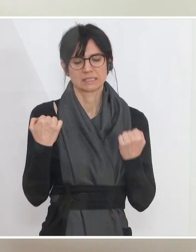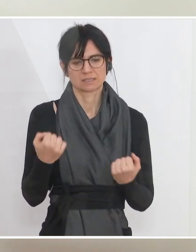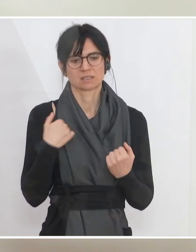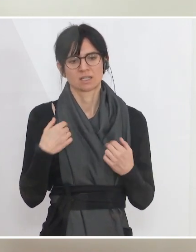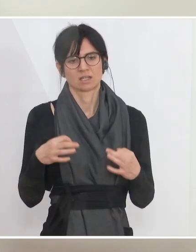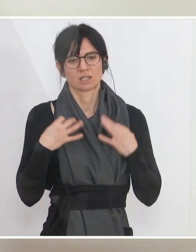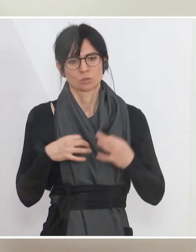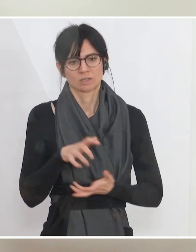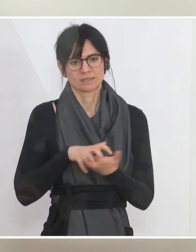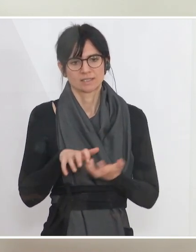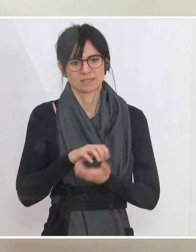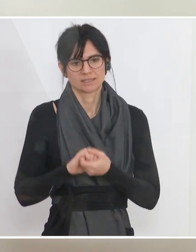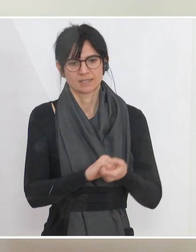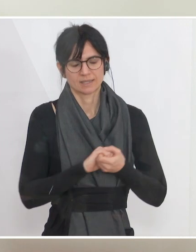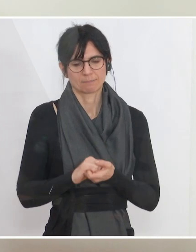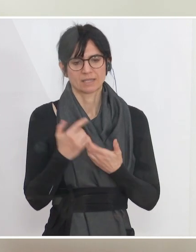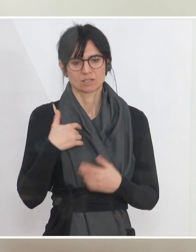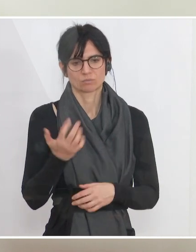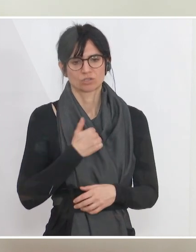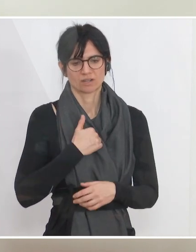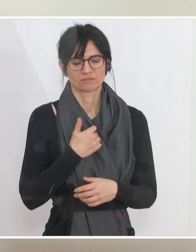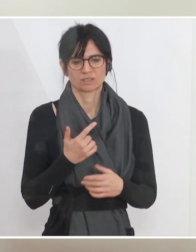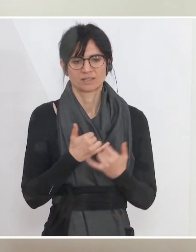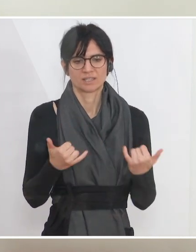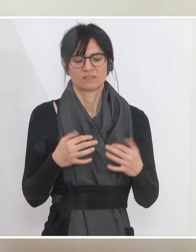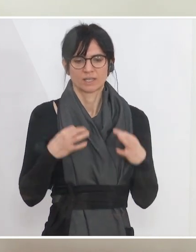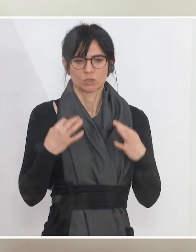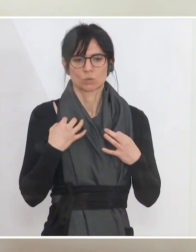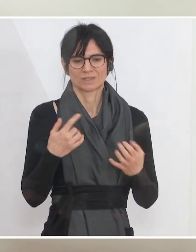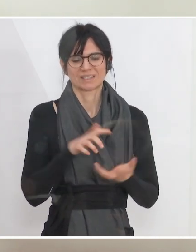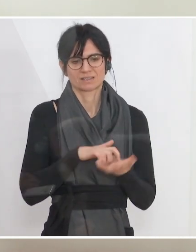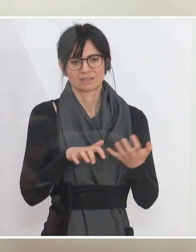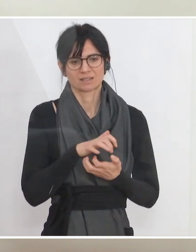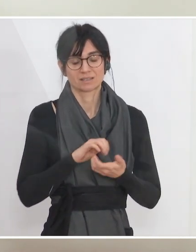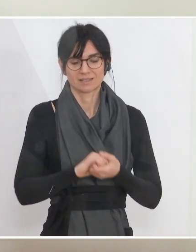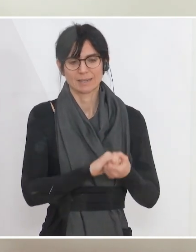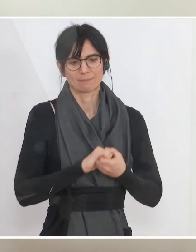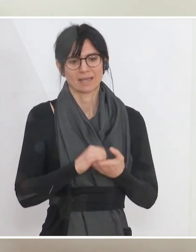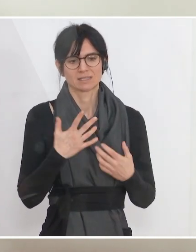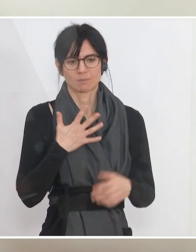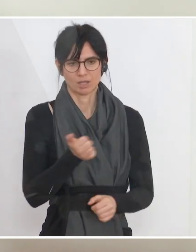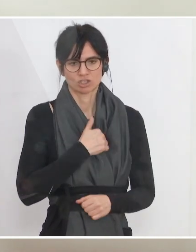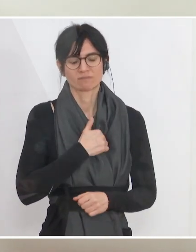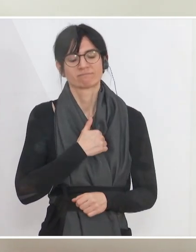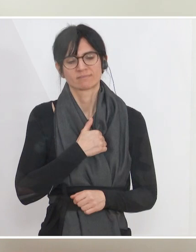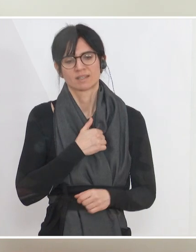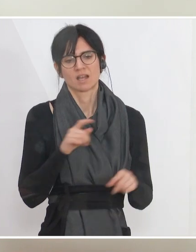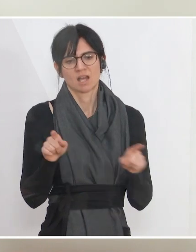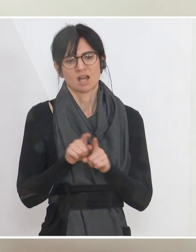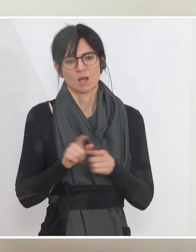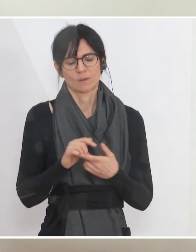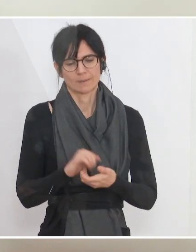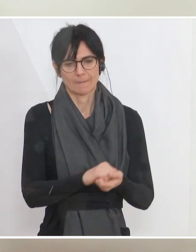werden diese Gesundheitskrise gemeinsam meistern. Und genauso wie wir die Gesundheitskrise gemeinsam meistern werden, werden wir uns auch